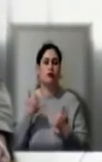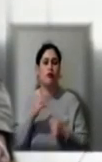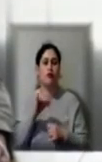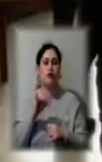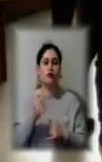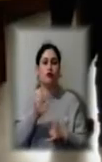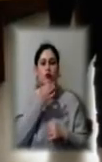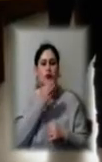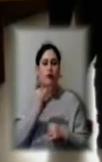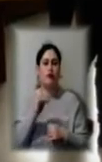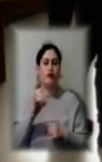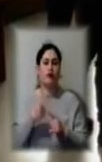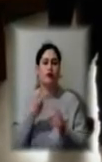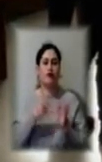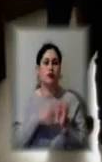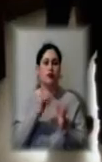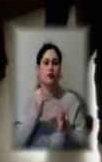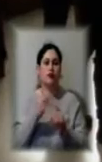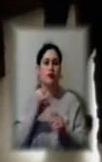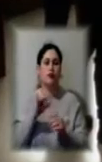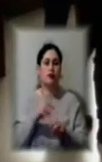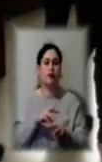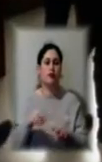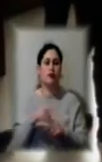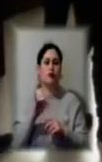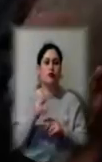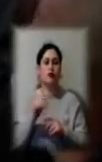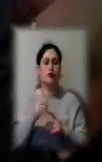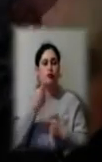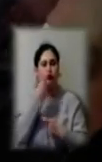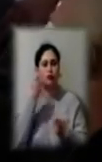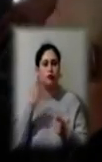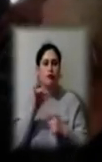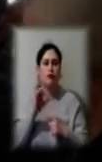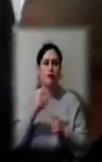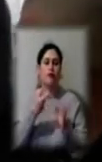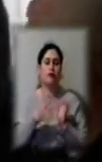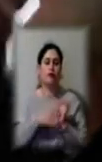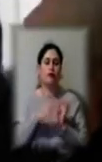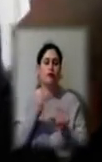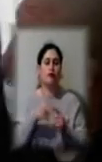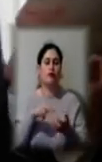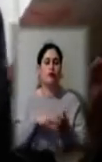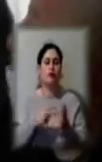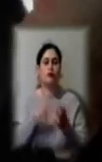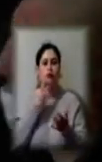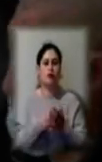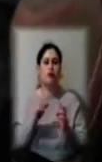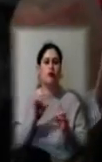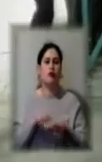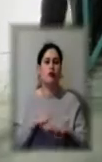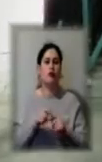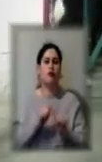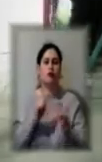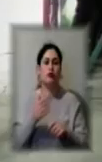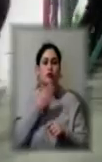27 квітня прем'єр-міністр Денис Шмигель повідомив, що Кабмін 29 квітня планує розглянути рішення про відкриття продовольчих ринків.